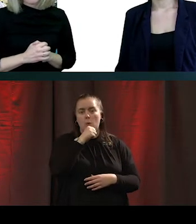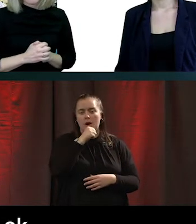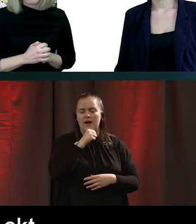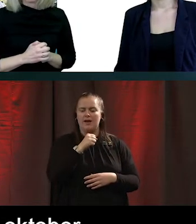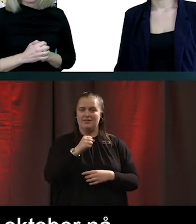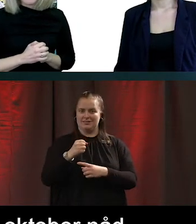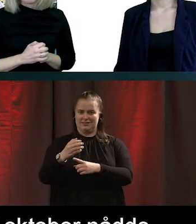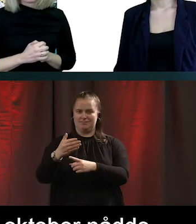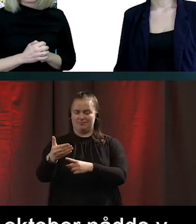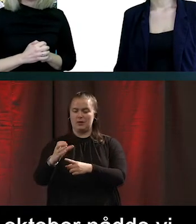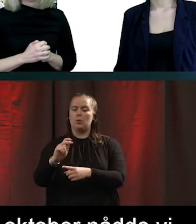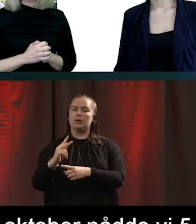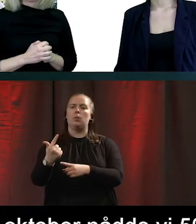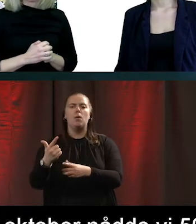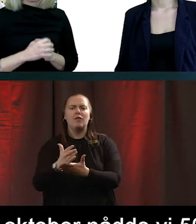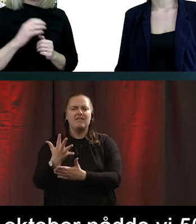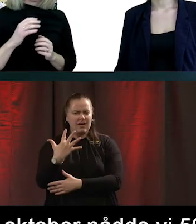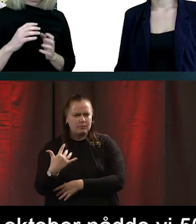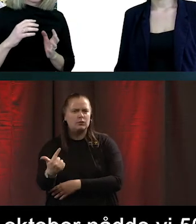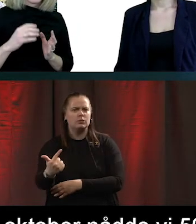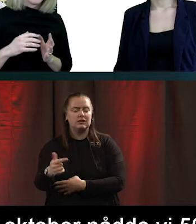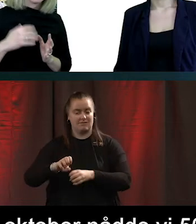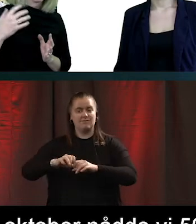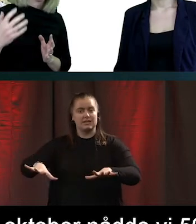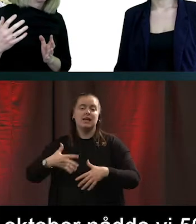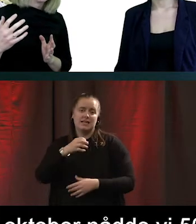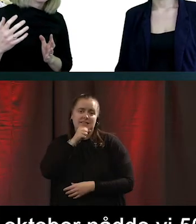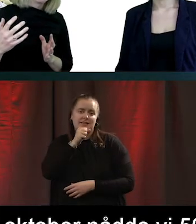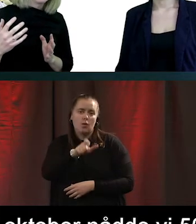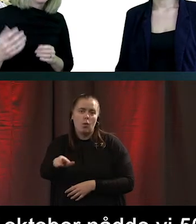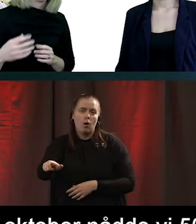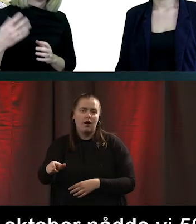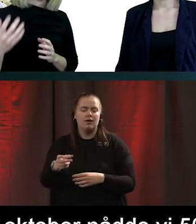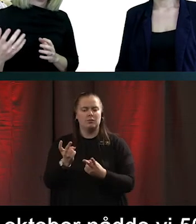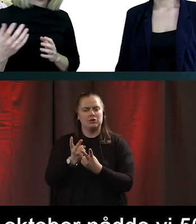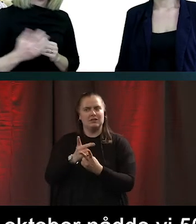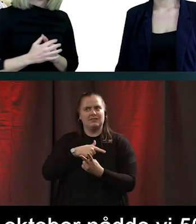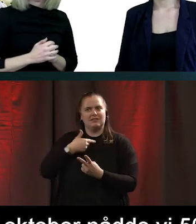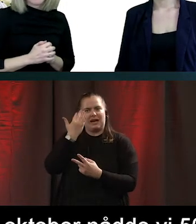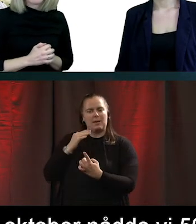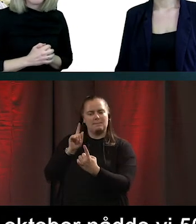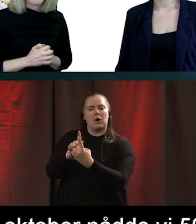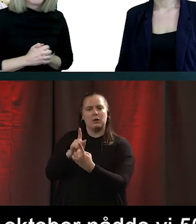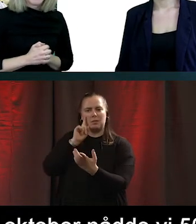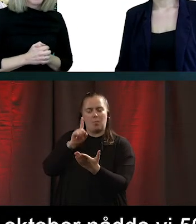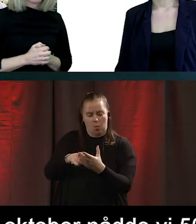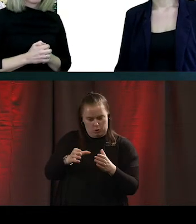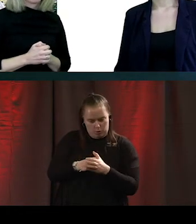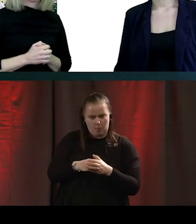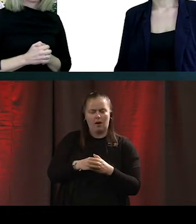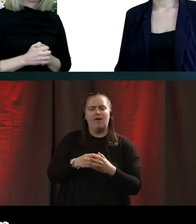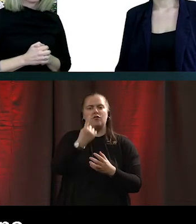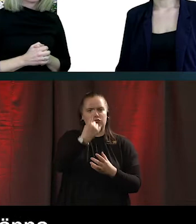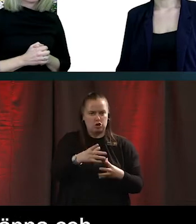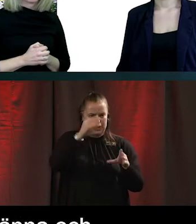fem tusen. Och mer parterna är seniorer. Så just det här att möta målgruppen och lära känna dem. Och sen göra satsningar är en